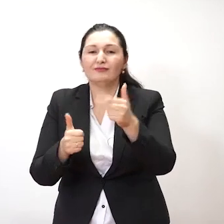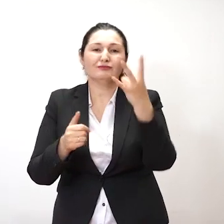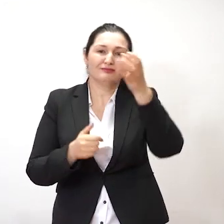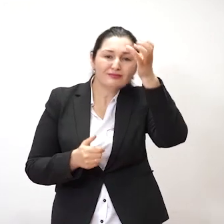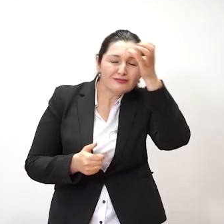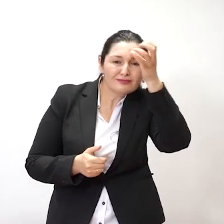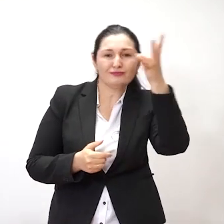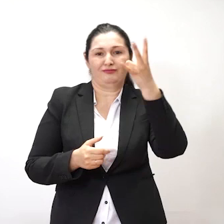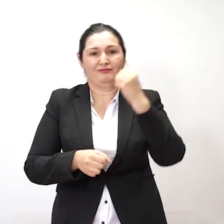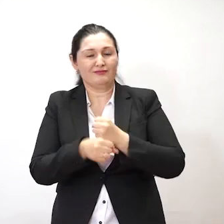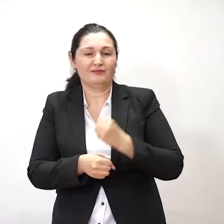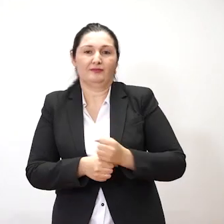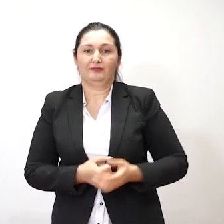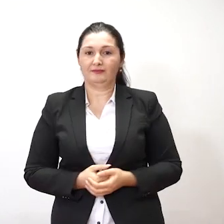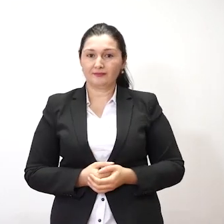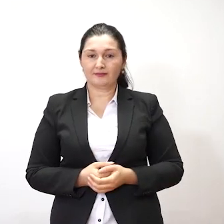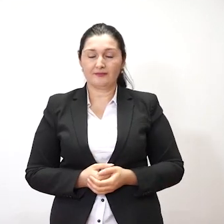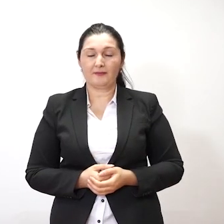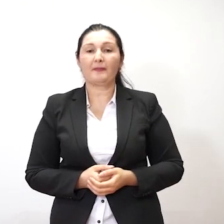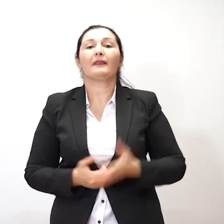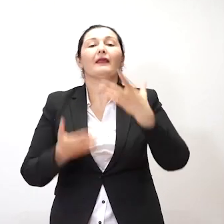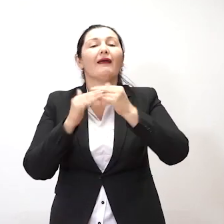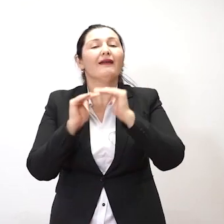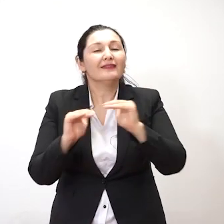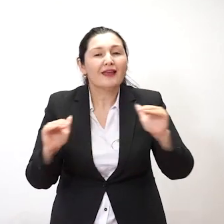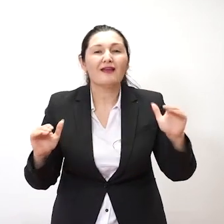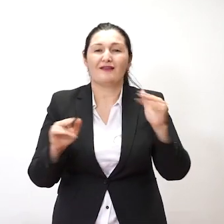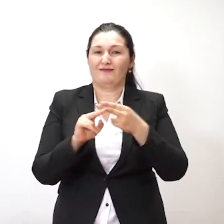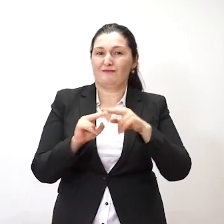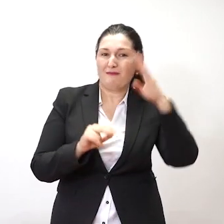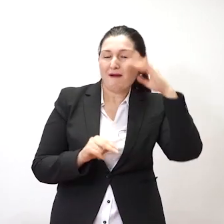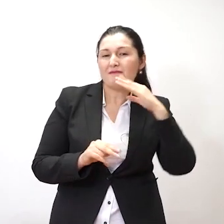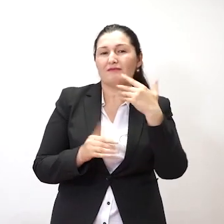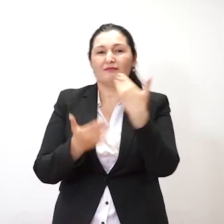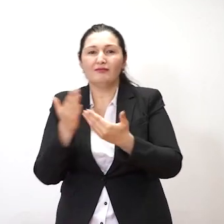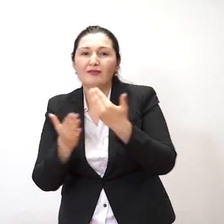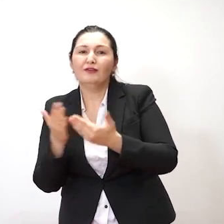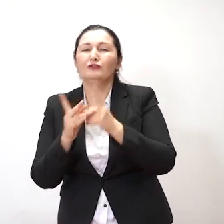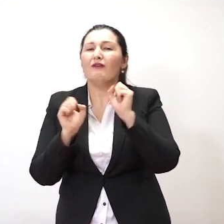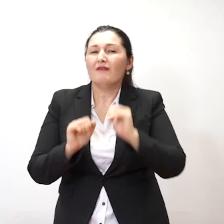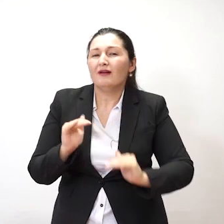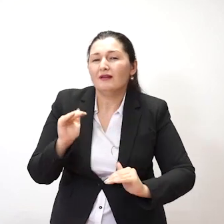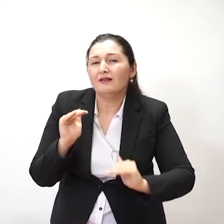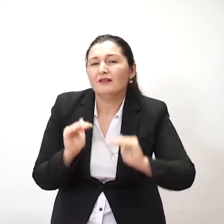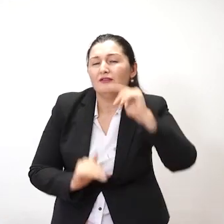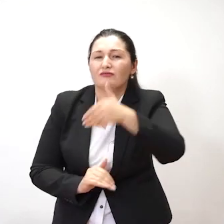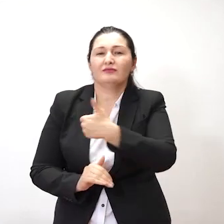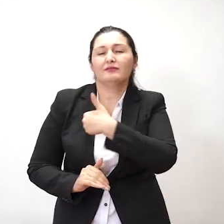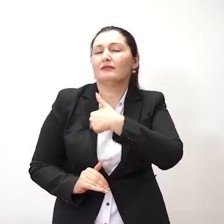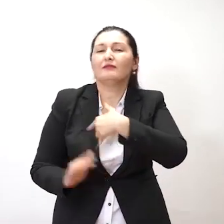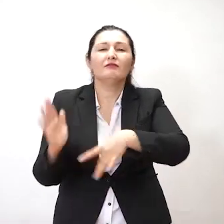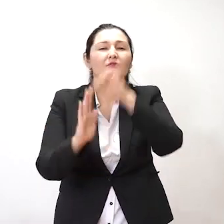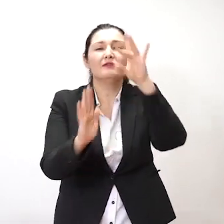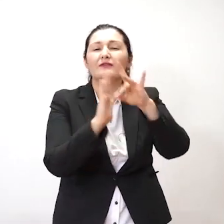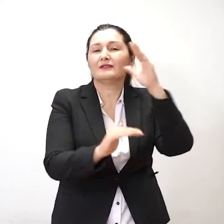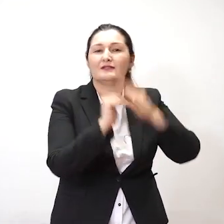در مورد این خوبی کس به همسار و دخترانش نورولو میگوید که از خوردی با اونها امکان میدود تا خوسته هایشون رو عملی